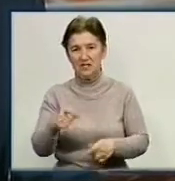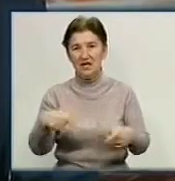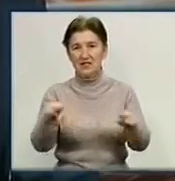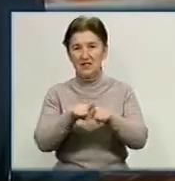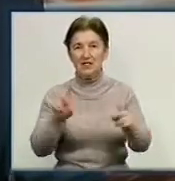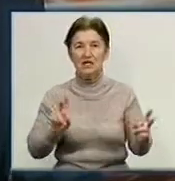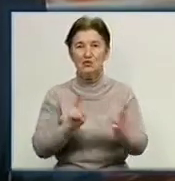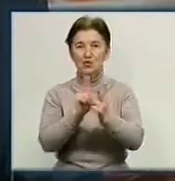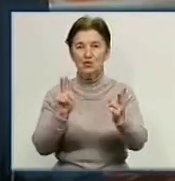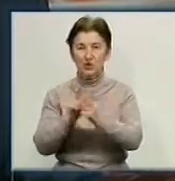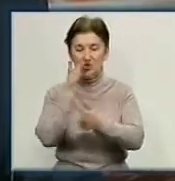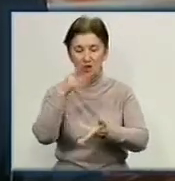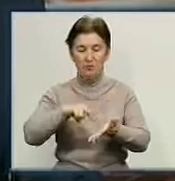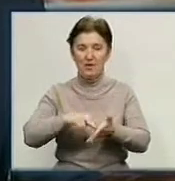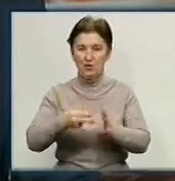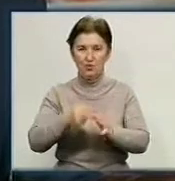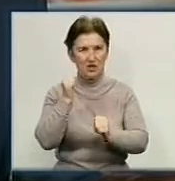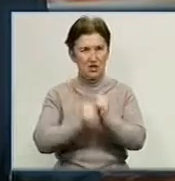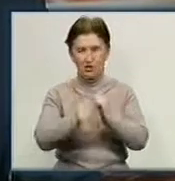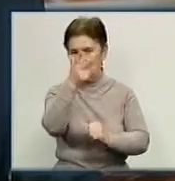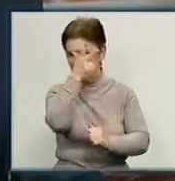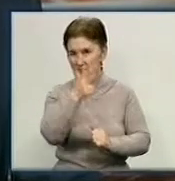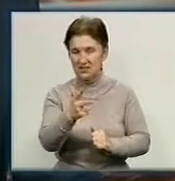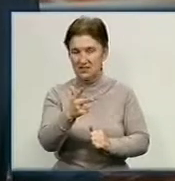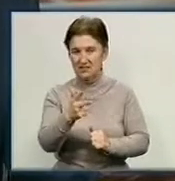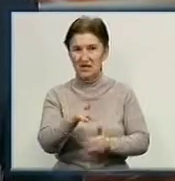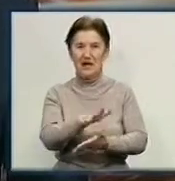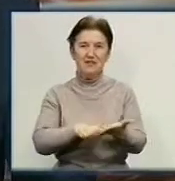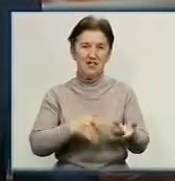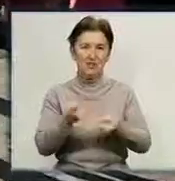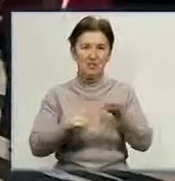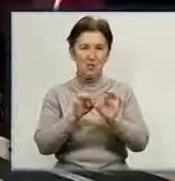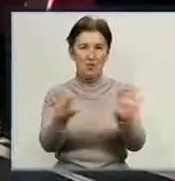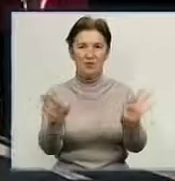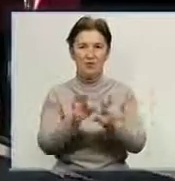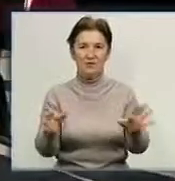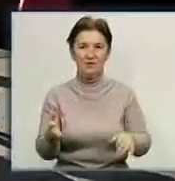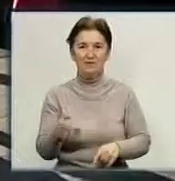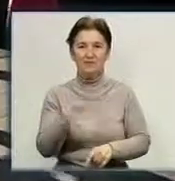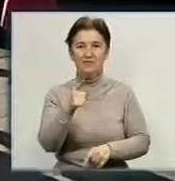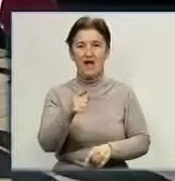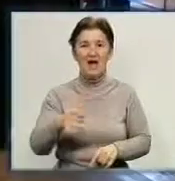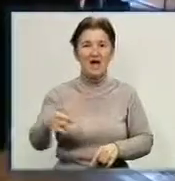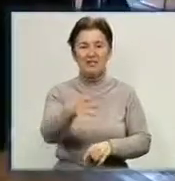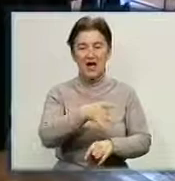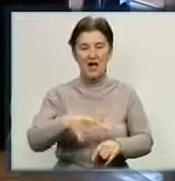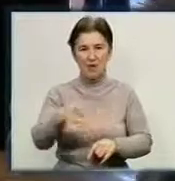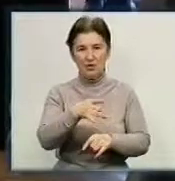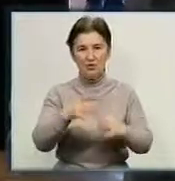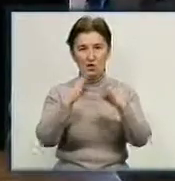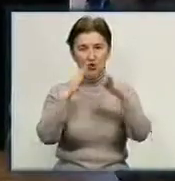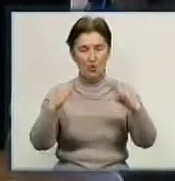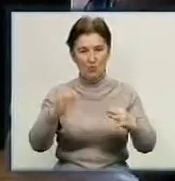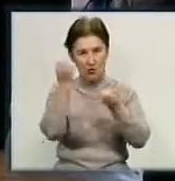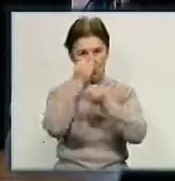зустрічі в районі планують кожні три місяці. Далі з подробицями Ольга Склярук. У районному будинку культури збираються учасники АТО та